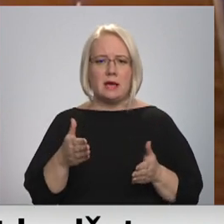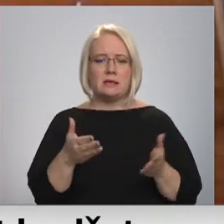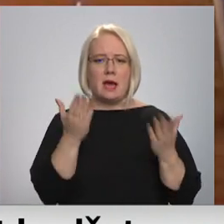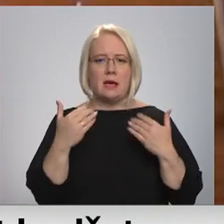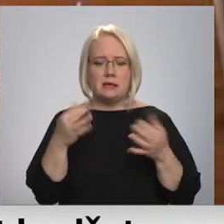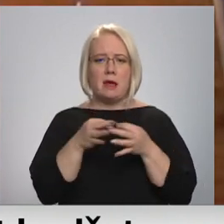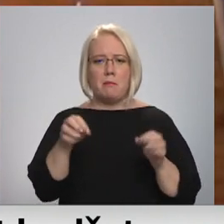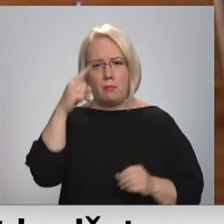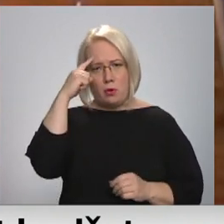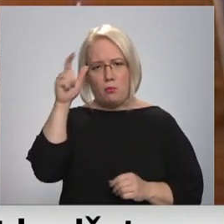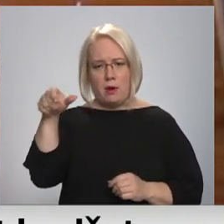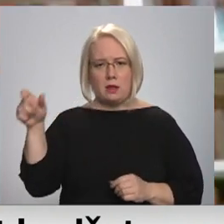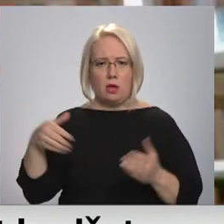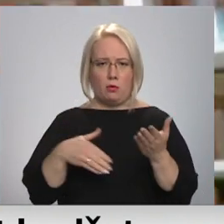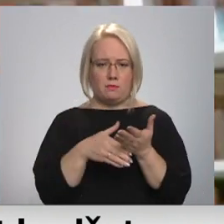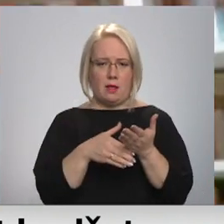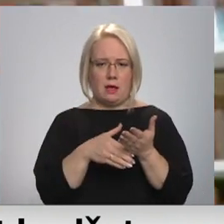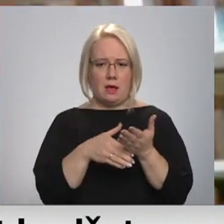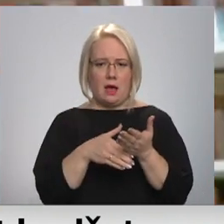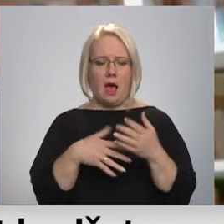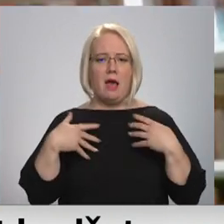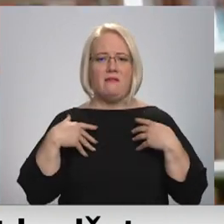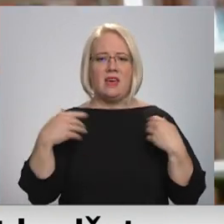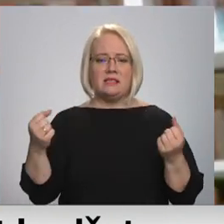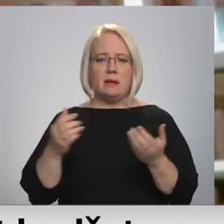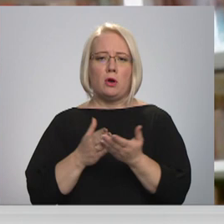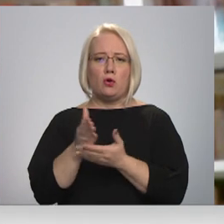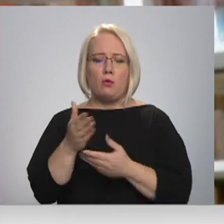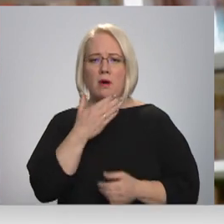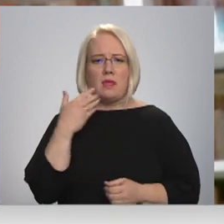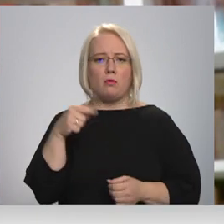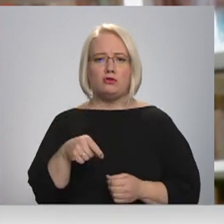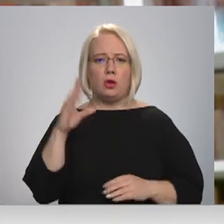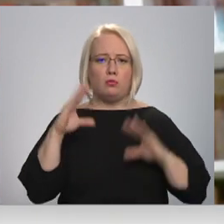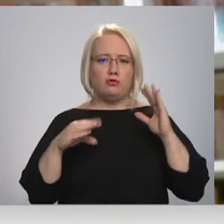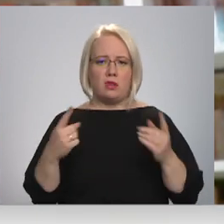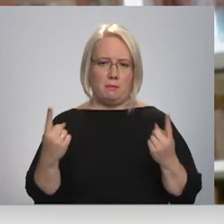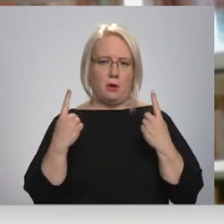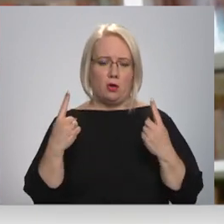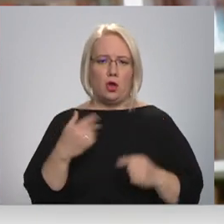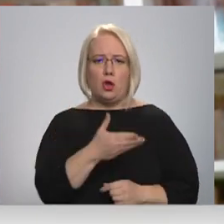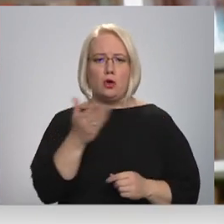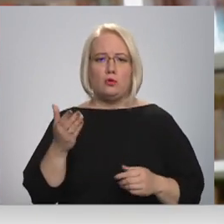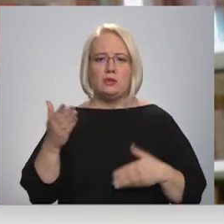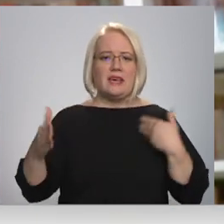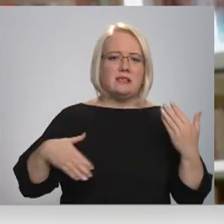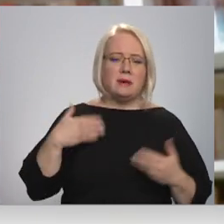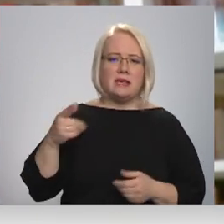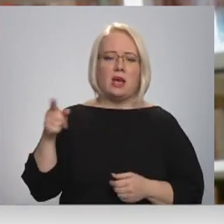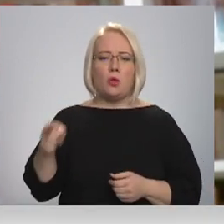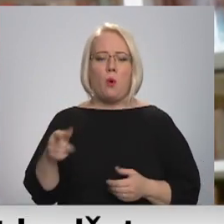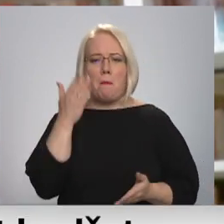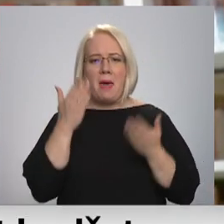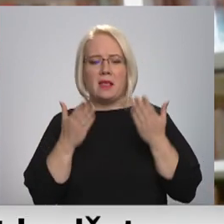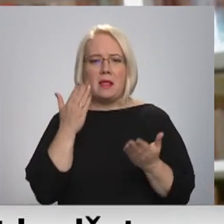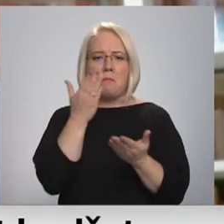brīvpratīgus palīgā. Veselības joma nav šī budžeta prioritāte. Jūs izmēsīgi mēģiniet to pasniegt kā